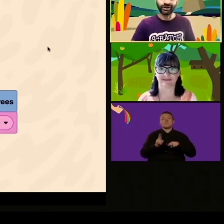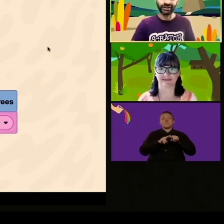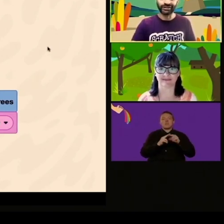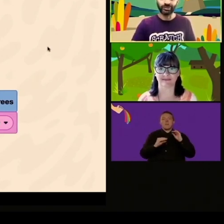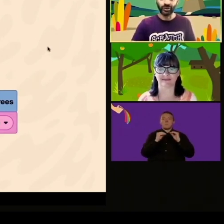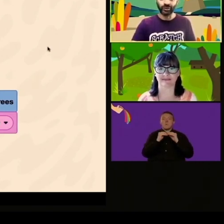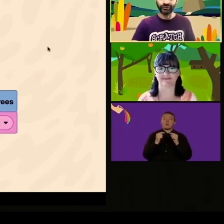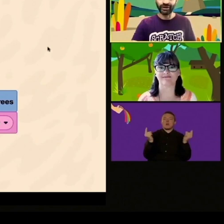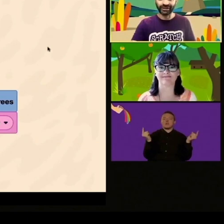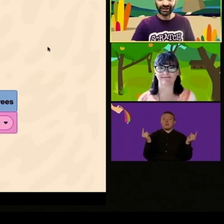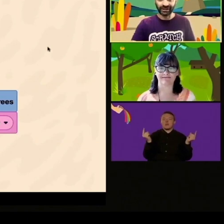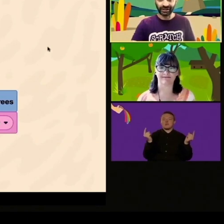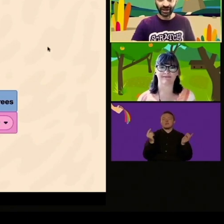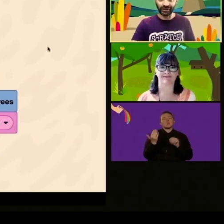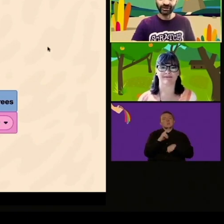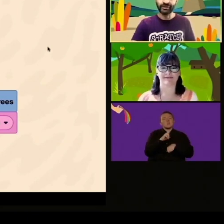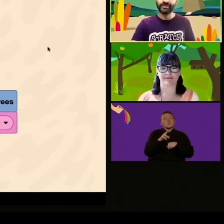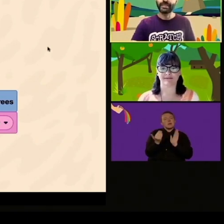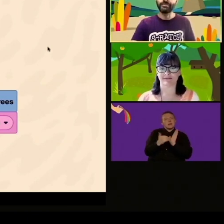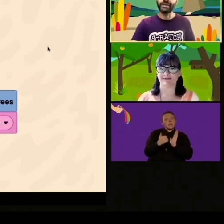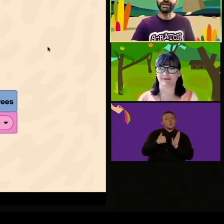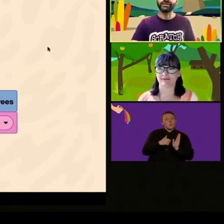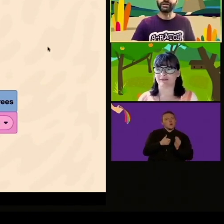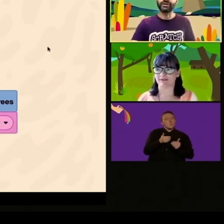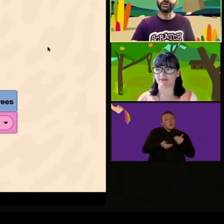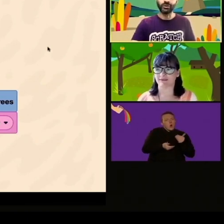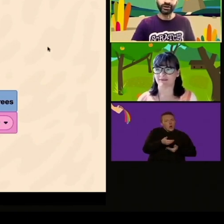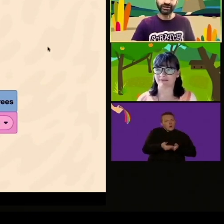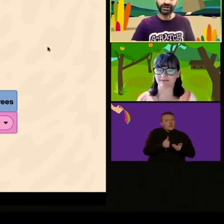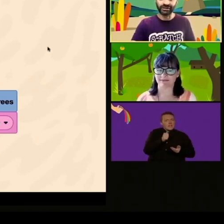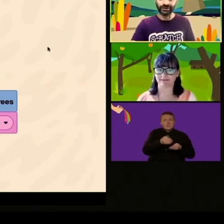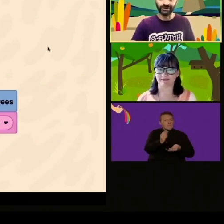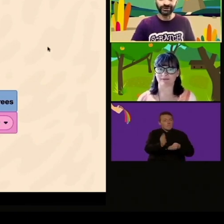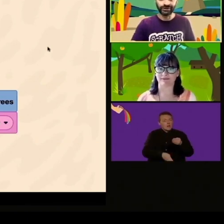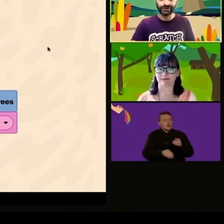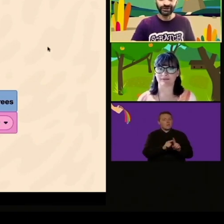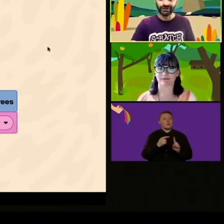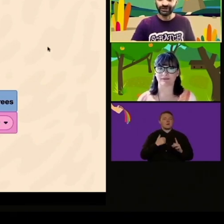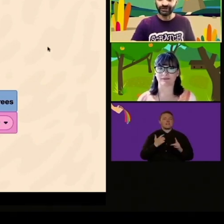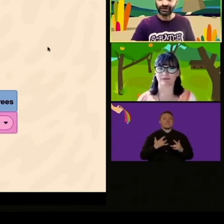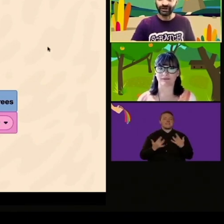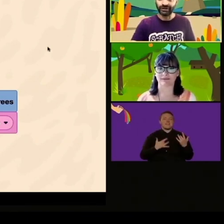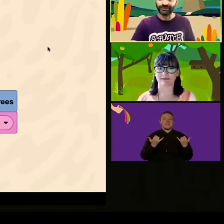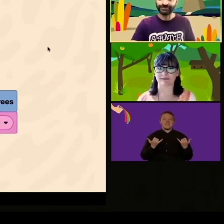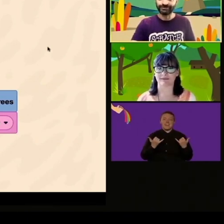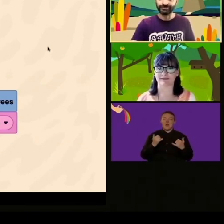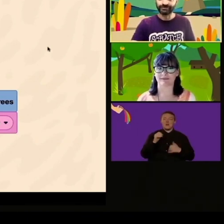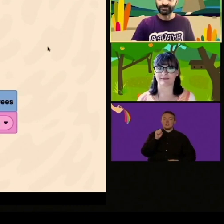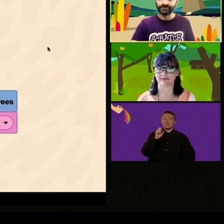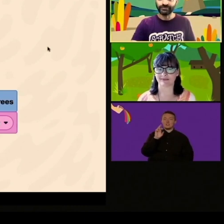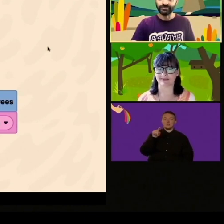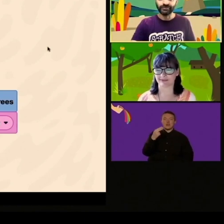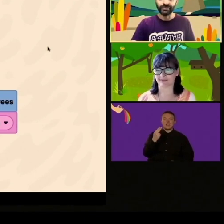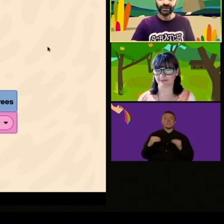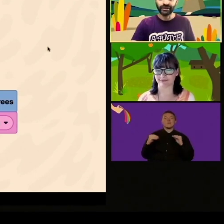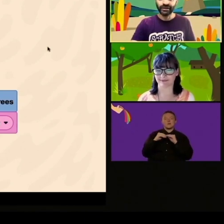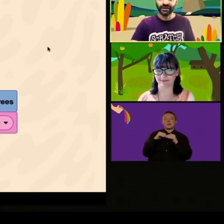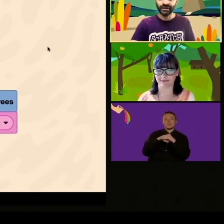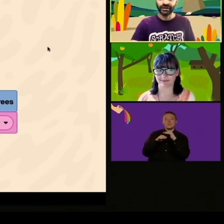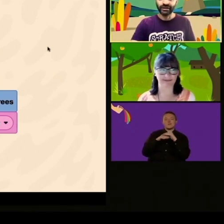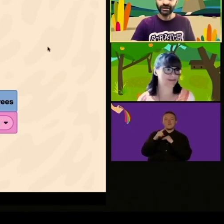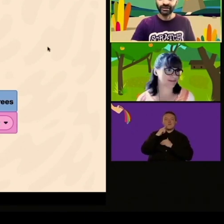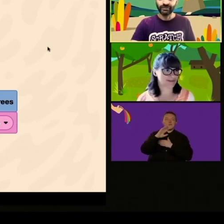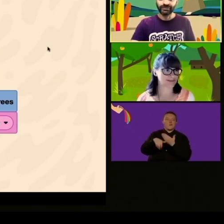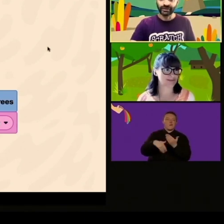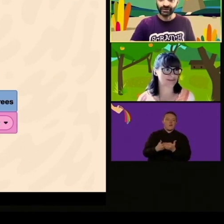E ora voglio darvi alcune idee di ciò che